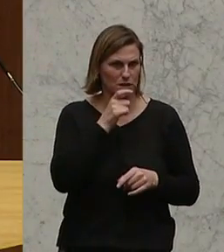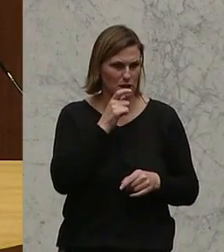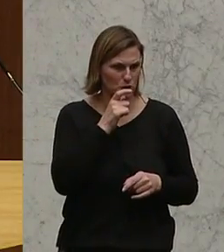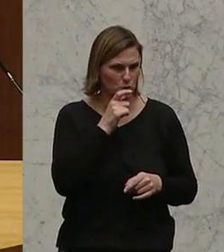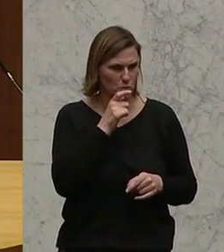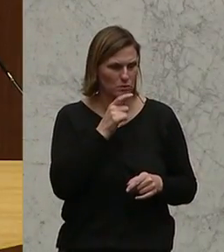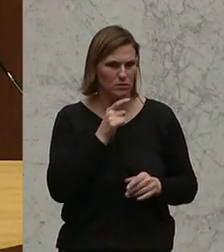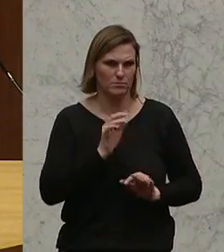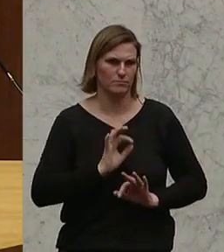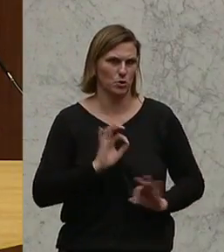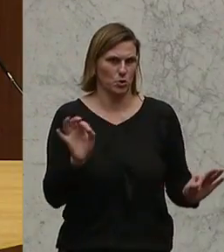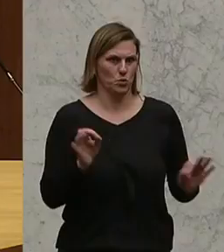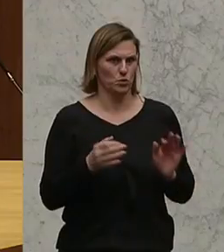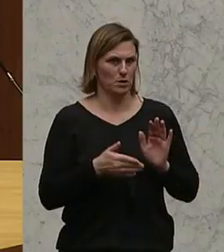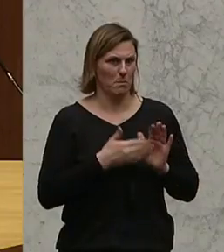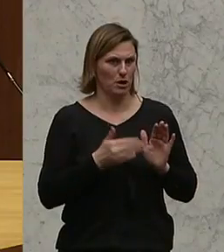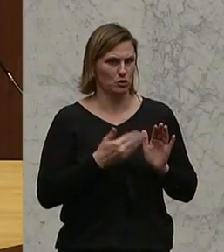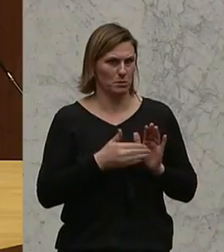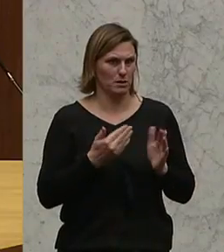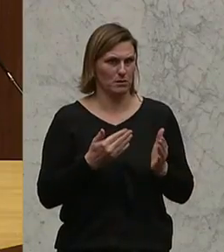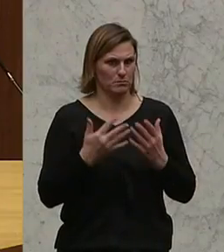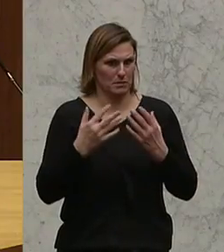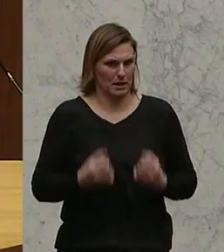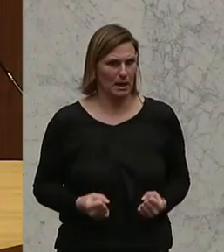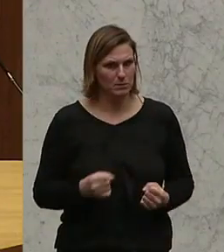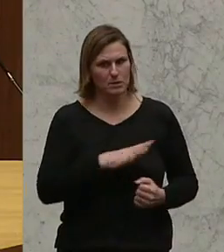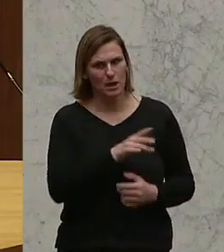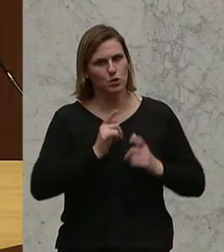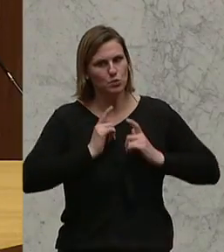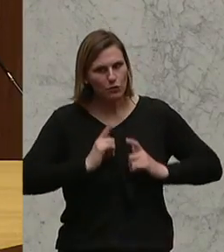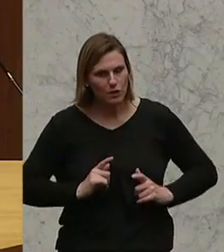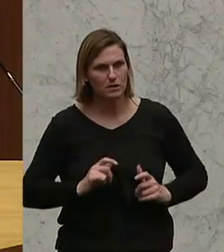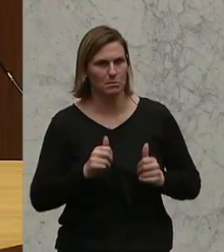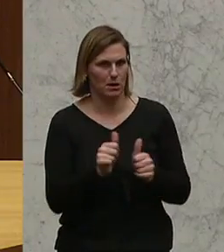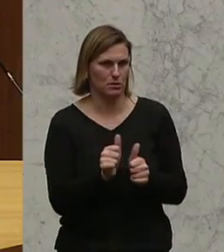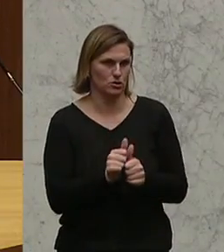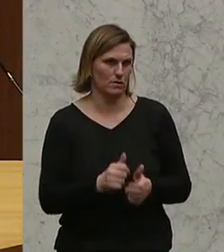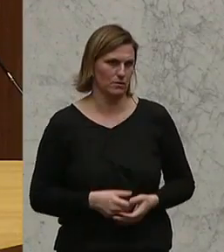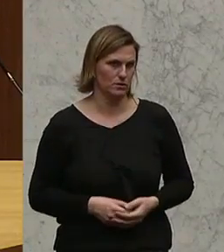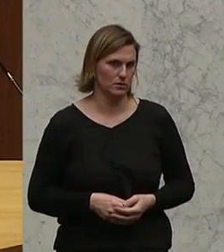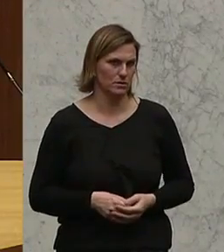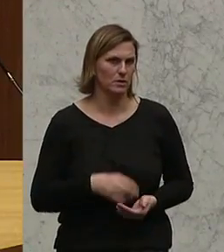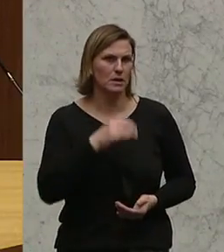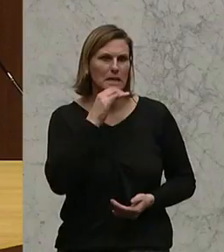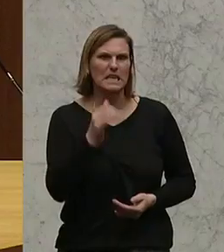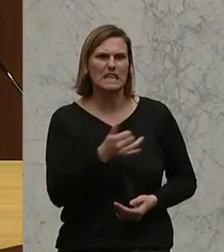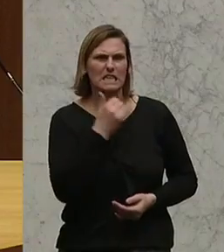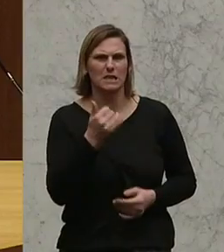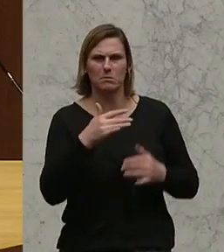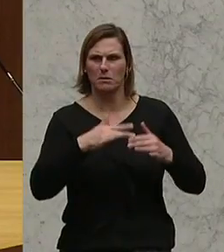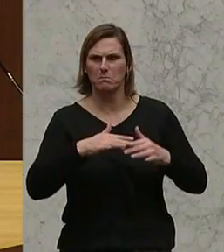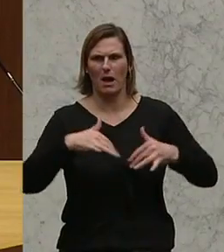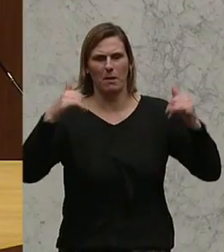klassisches Beispiel, wo es am Ende des Tages zufriedene, gelebte Partnerschaften gibt. Und das sollte man nicht alles in diesem Parlament